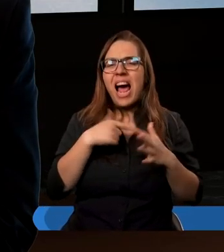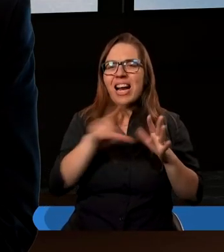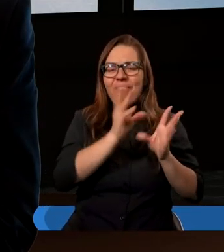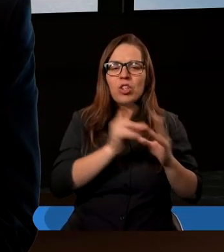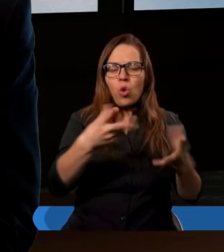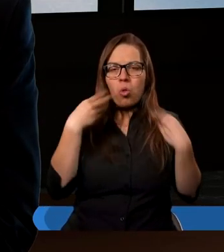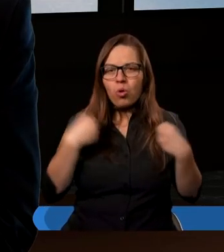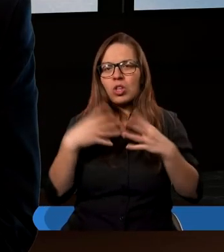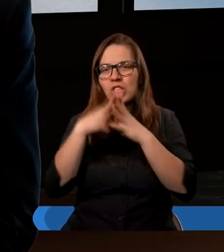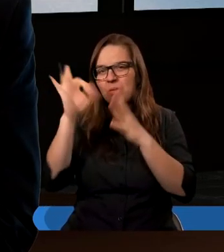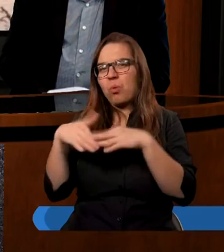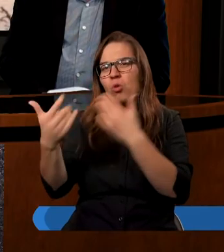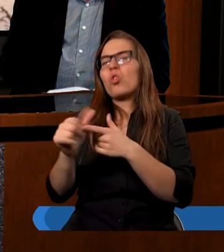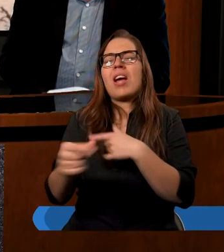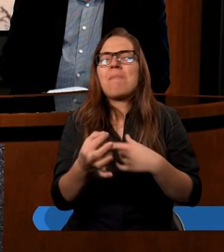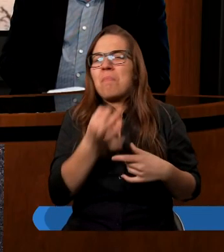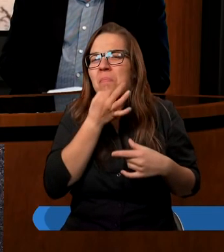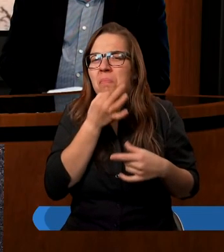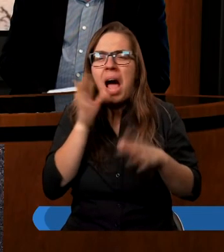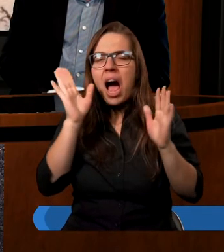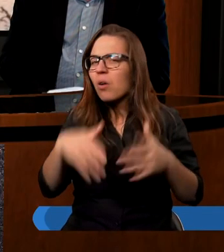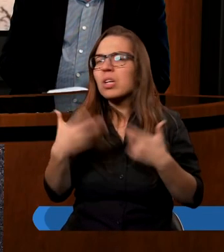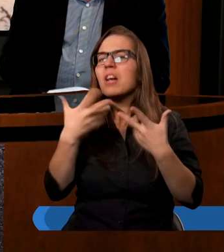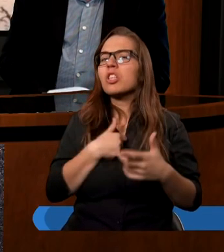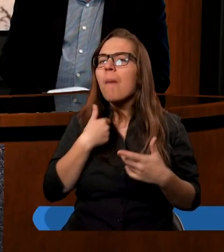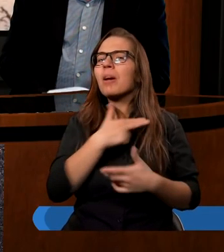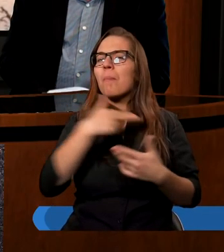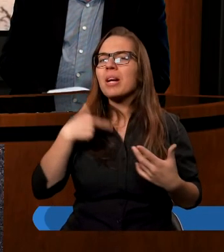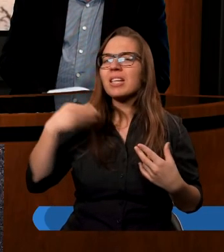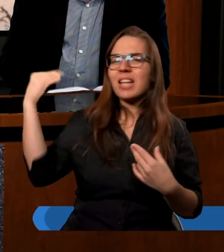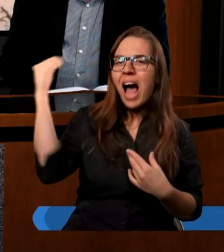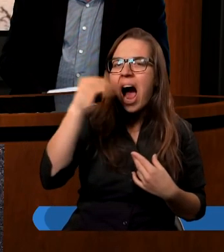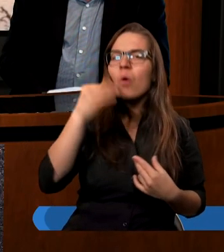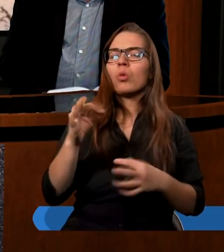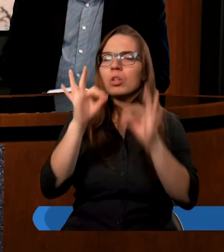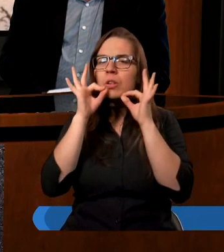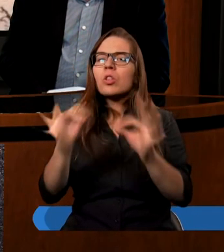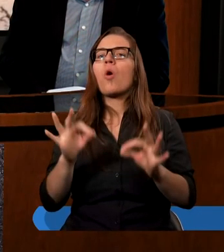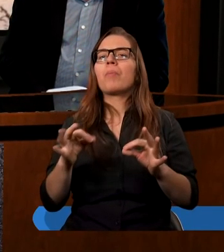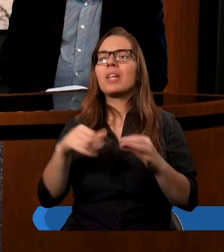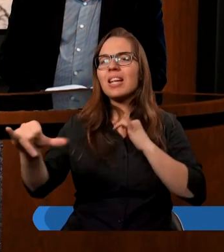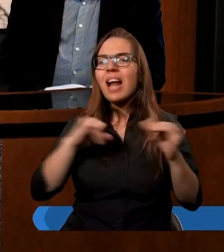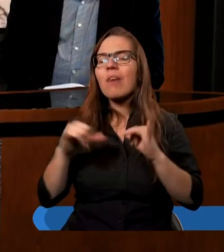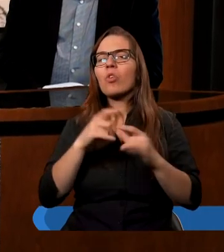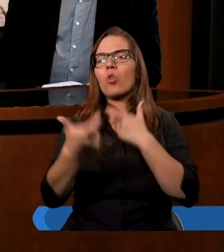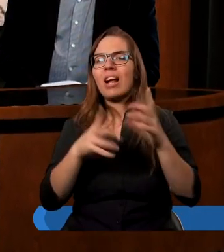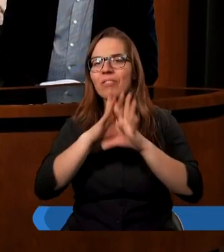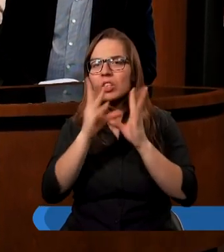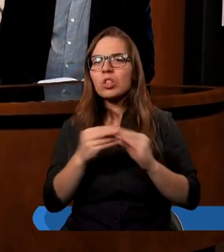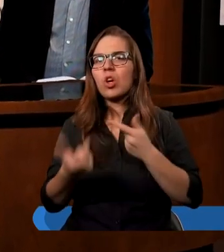oddać Tobie. Począwszy od świętego dnia, który wyznaczyłeś, szabatu,